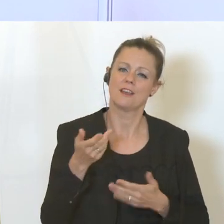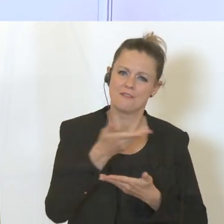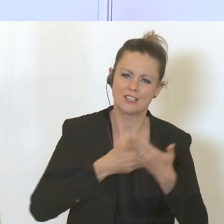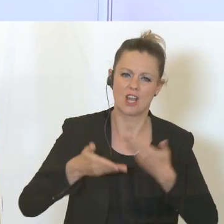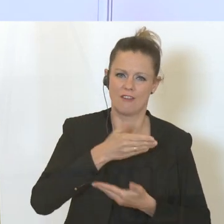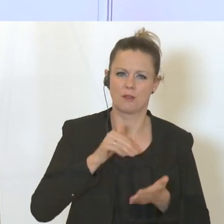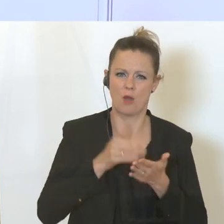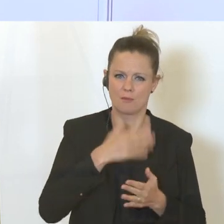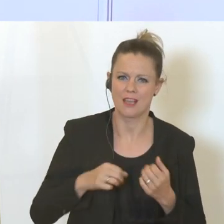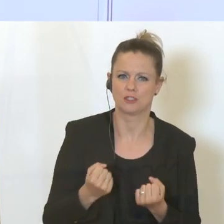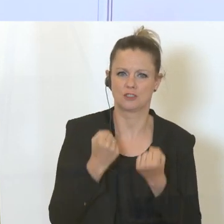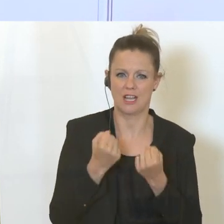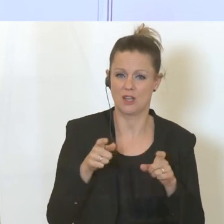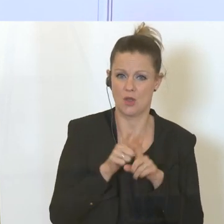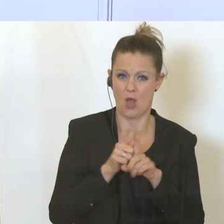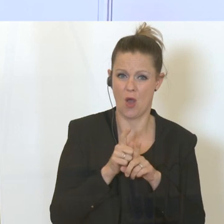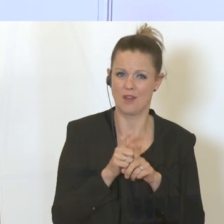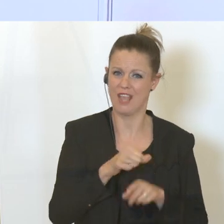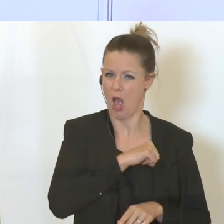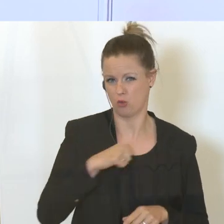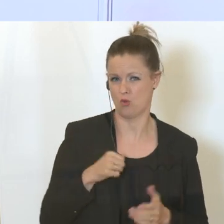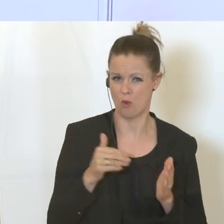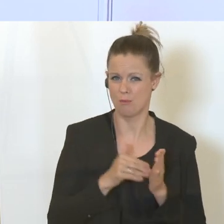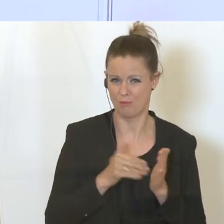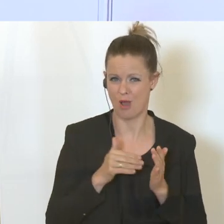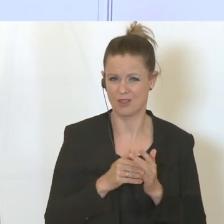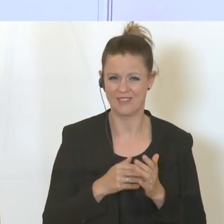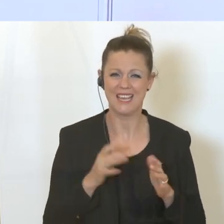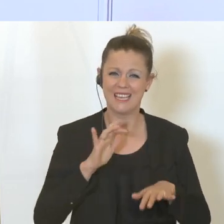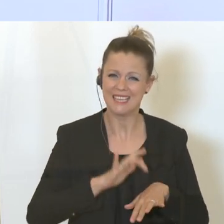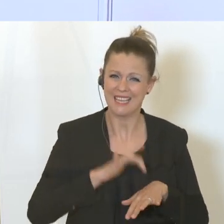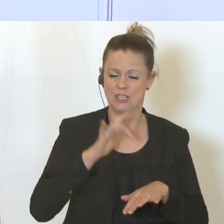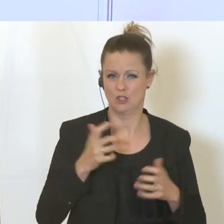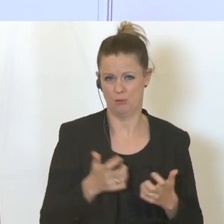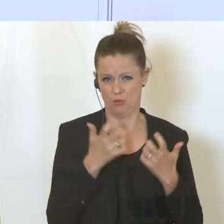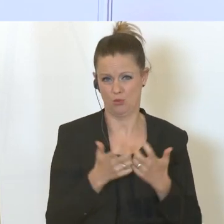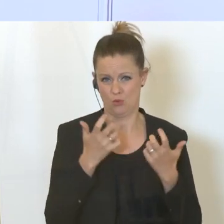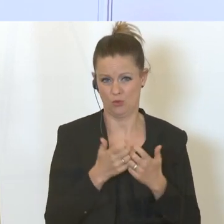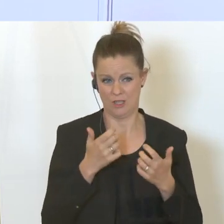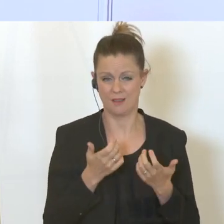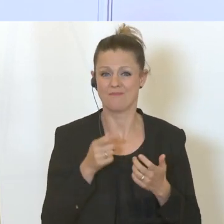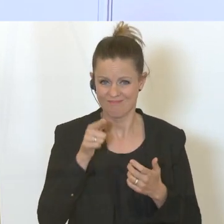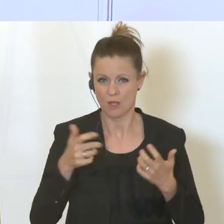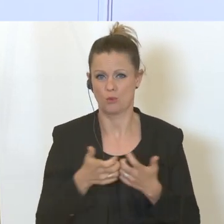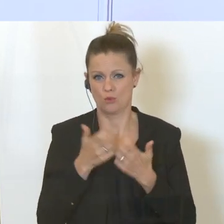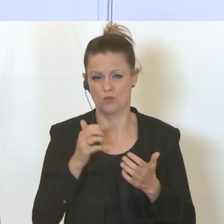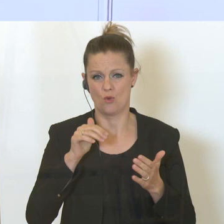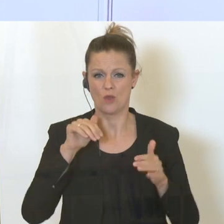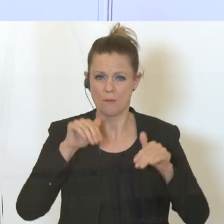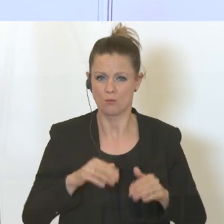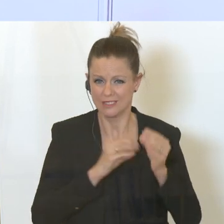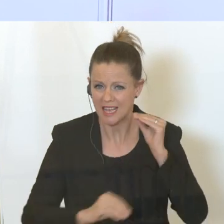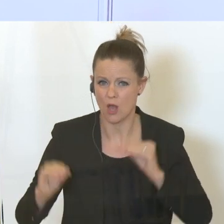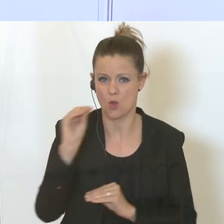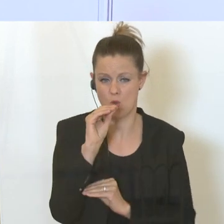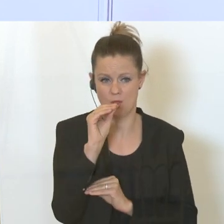Autarkie in Europa bei kritischen Produkten und Produktionen erhöhen müssen. In dieser aktuellen Krise haben sich sehr